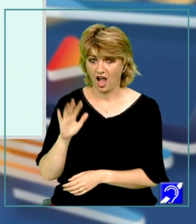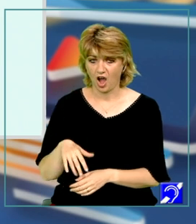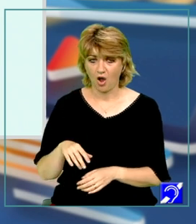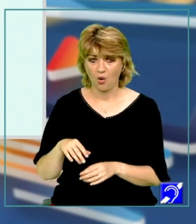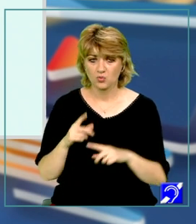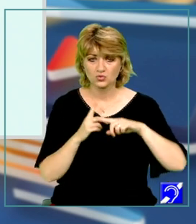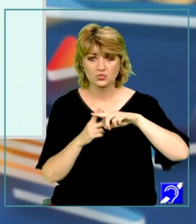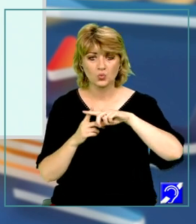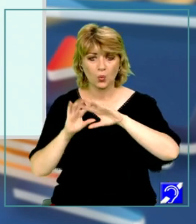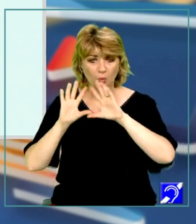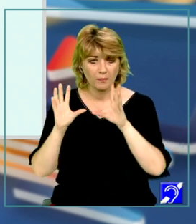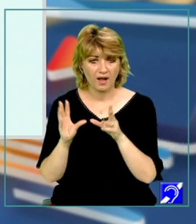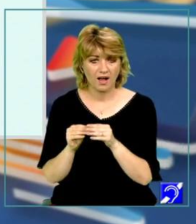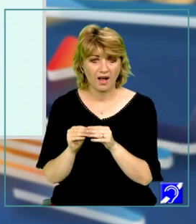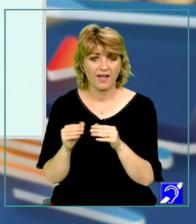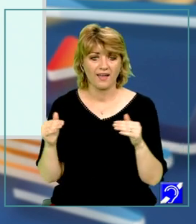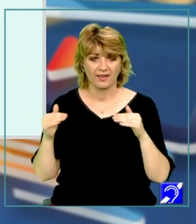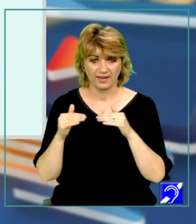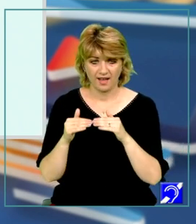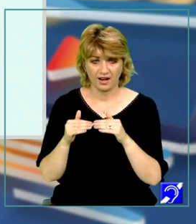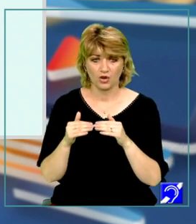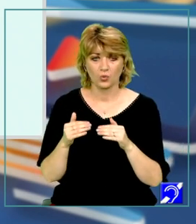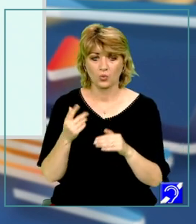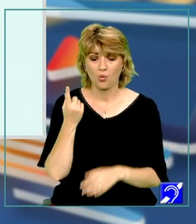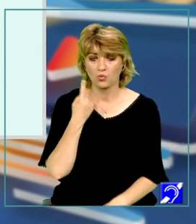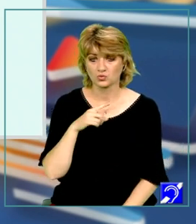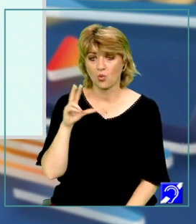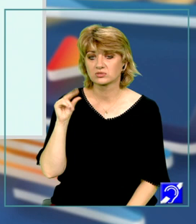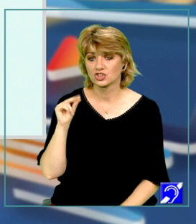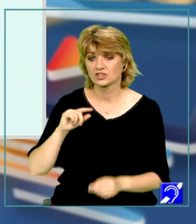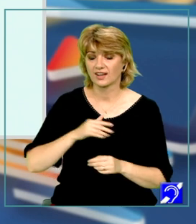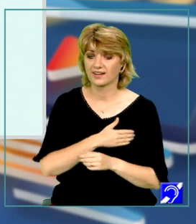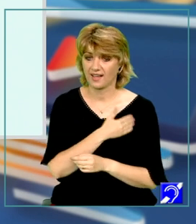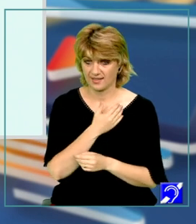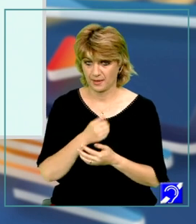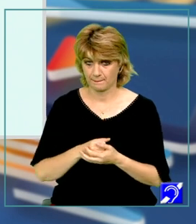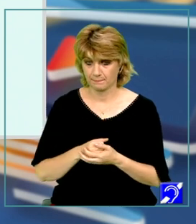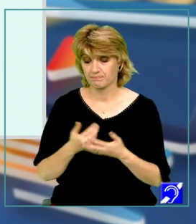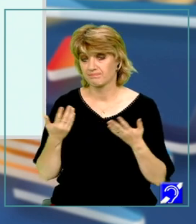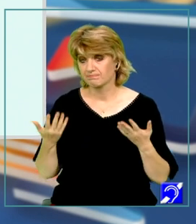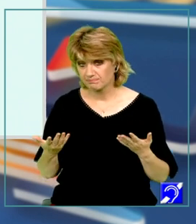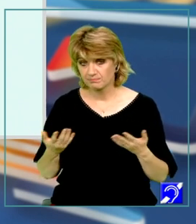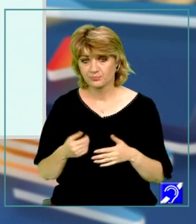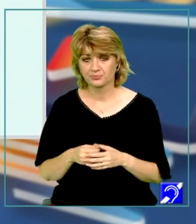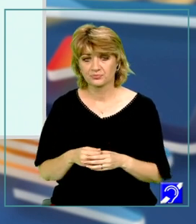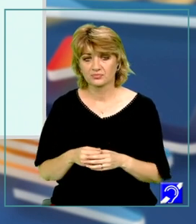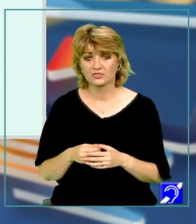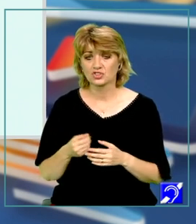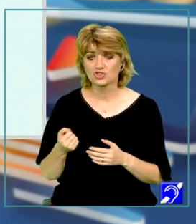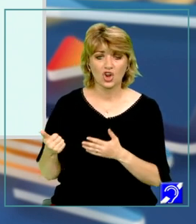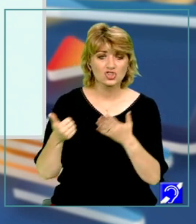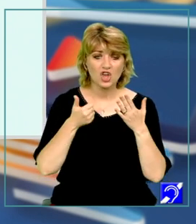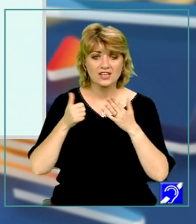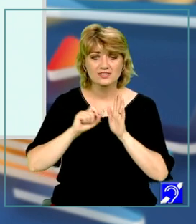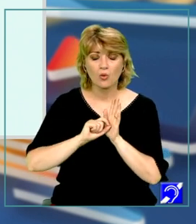măsurilor egală cu 180 de grade. Prin urmare, cele șase